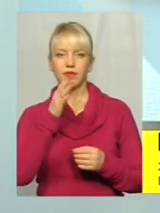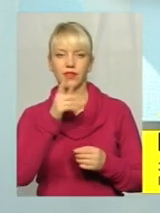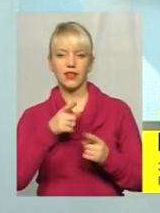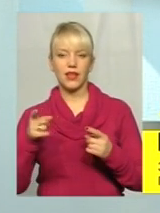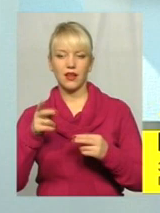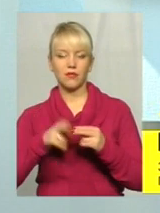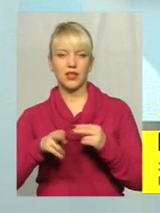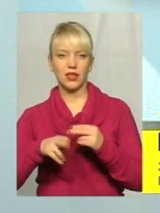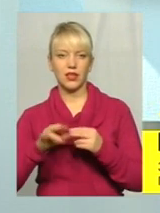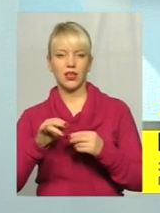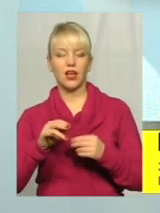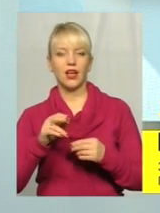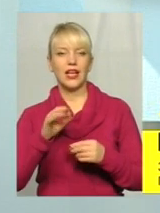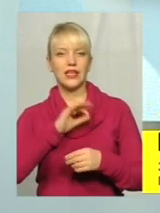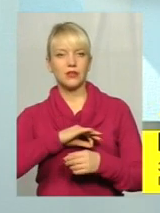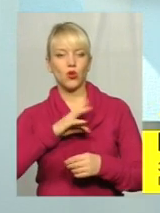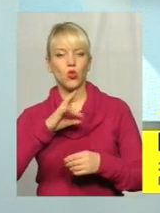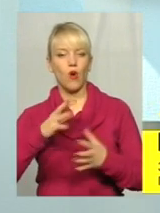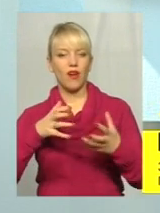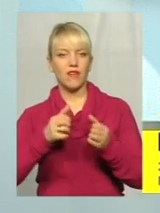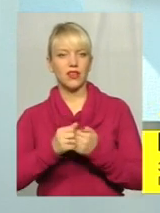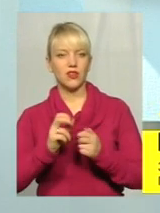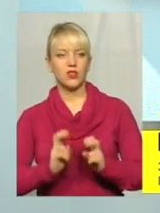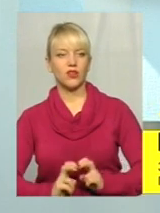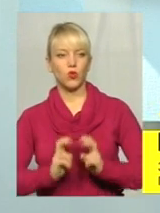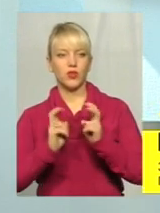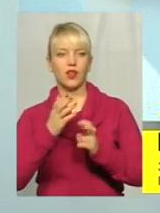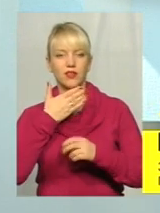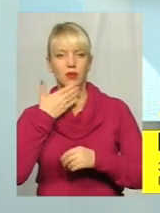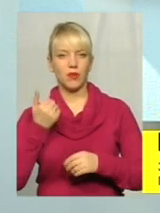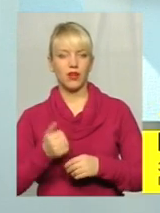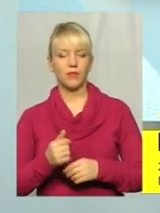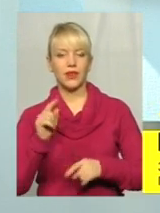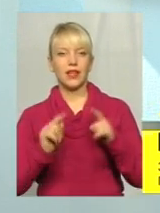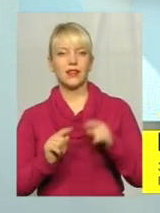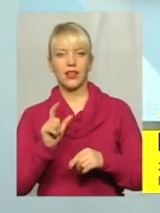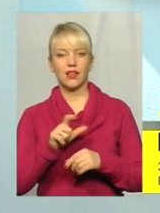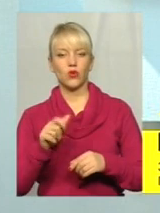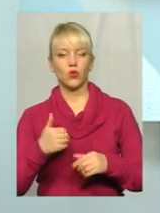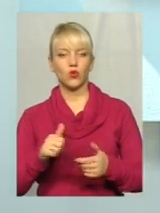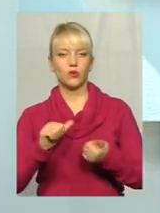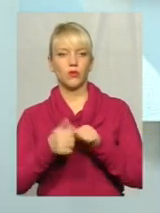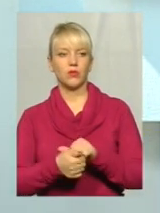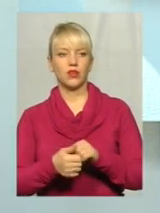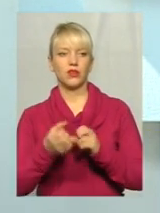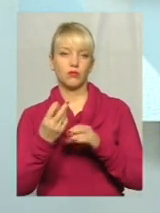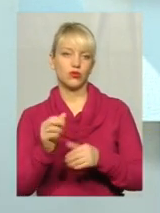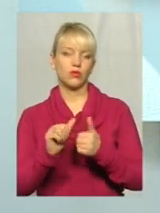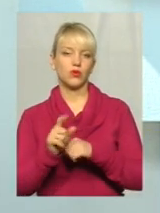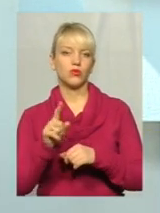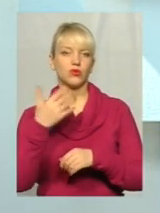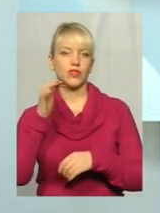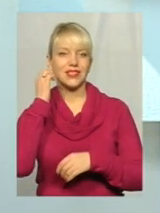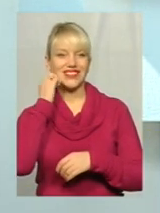так, експлуатації, але аварійності в ліфтах немає. Люди, деякі хочуть міняти, просто поміняйте, тому що ліфт вже